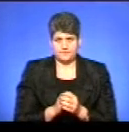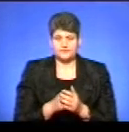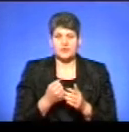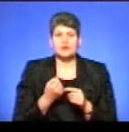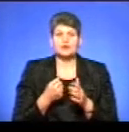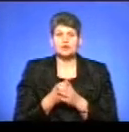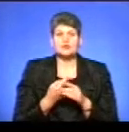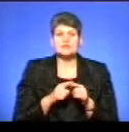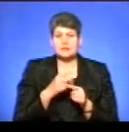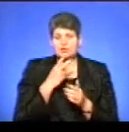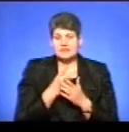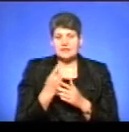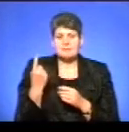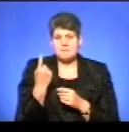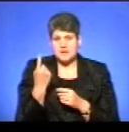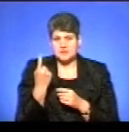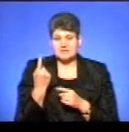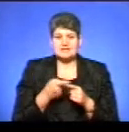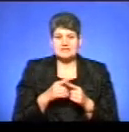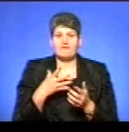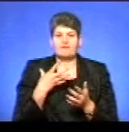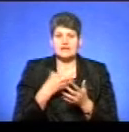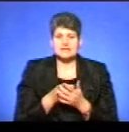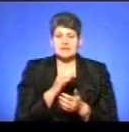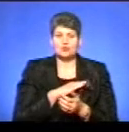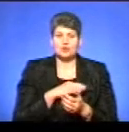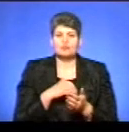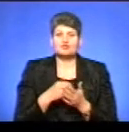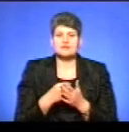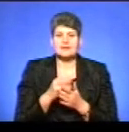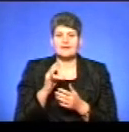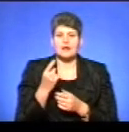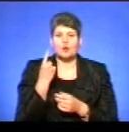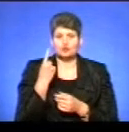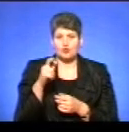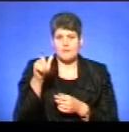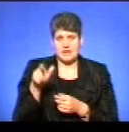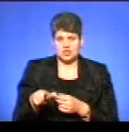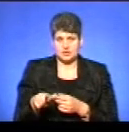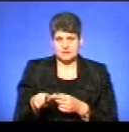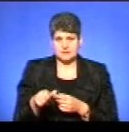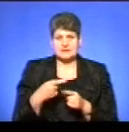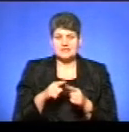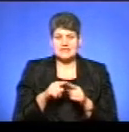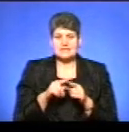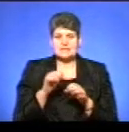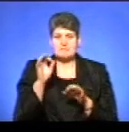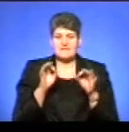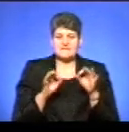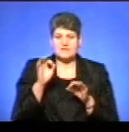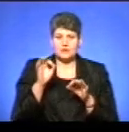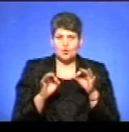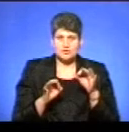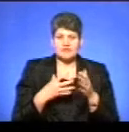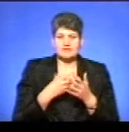показників я б відніс перше. Це власні доходи бюджетів на одного мешканця. Це співвідношення надходжень